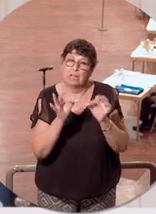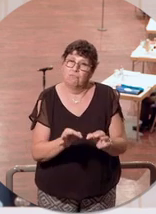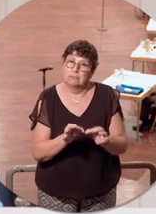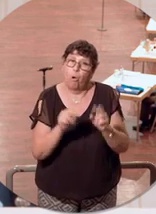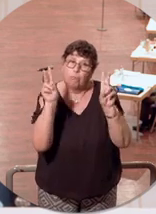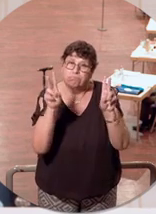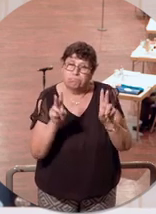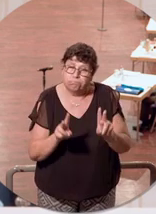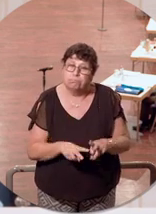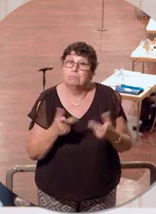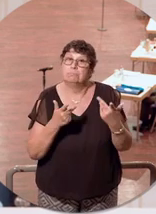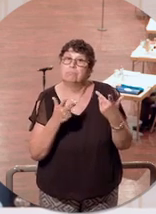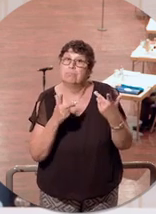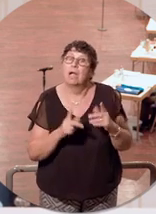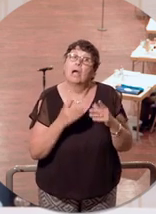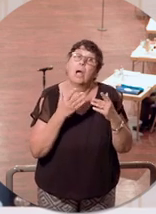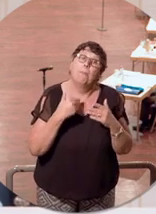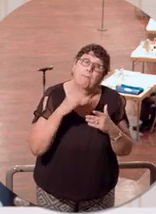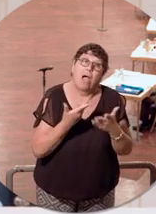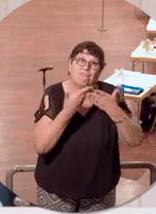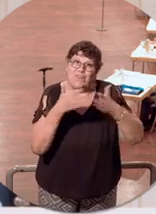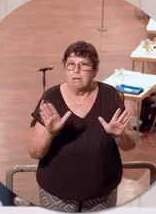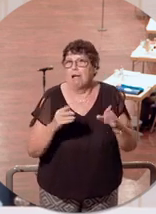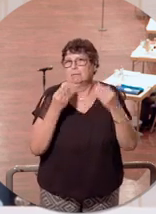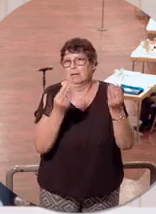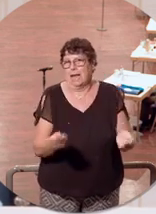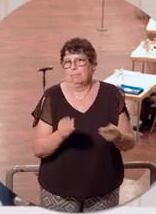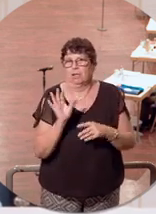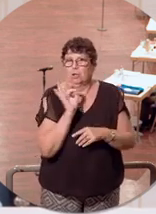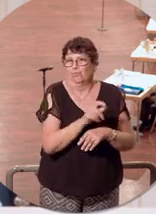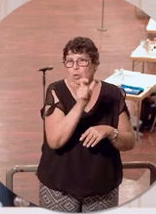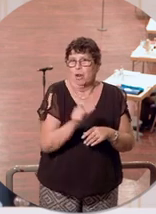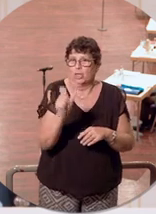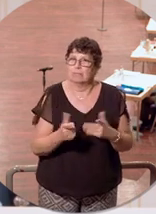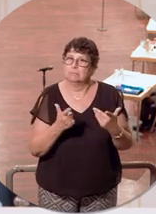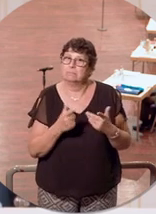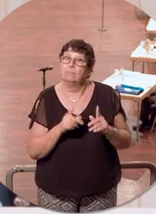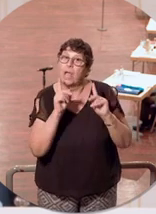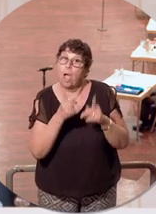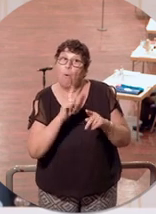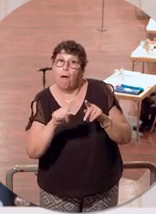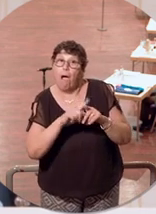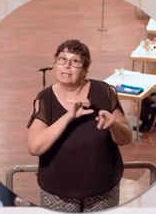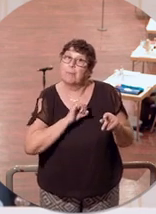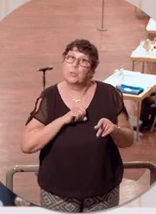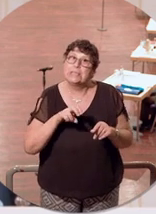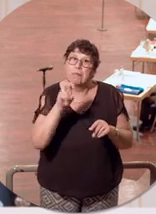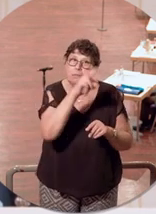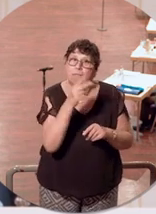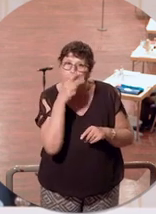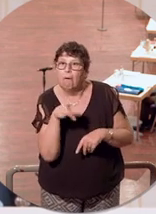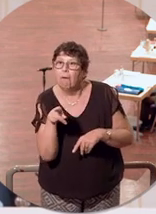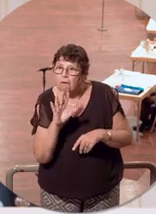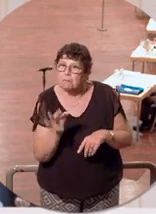zurückgeführt, es hat mehr Freiheitsrechte zugelassen und vor allem, es fand eben auch reichlich Nachahmer in anderen Bundesländern. Überall in